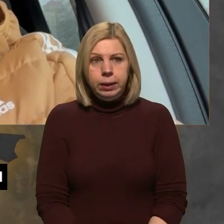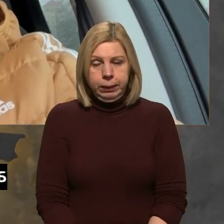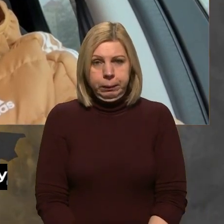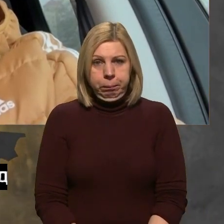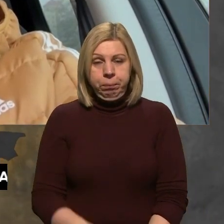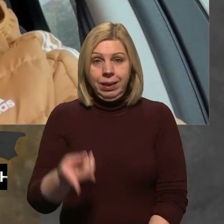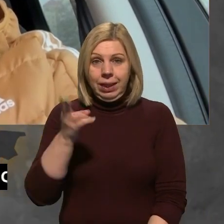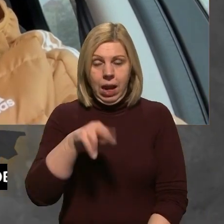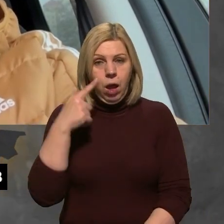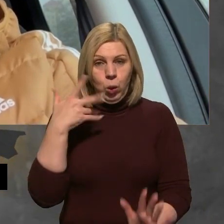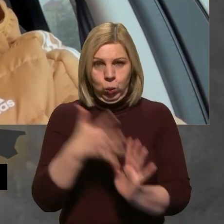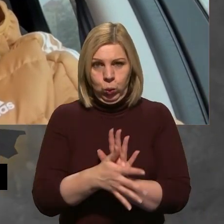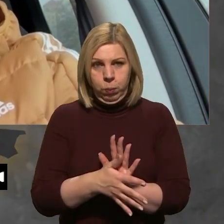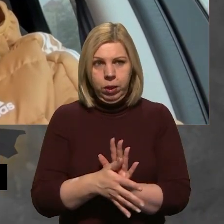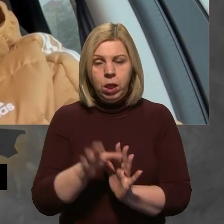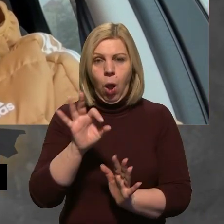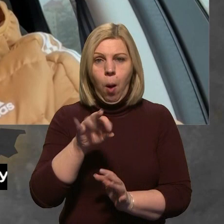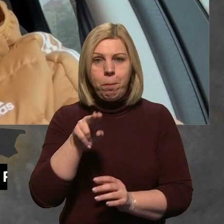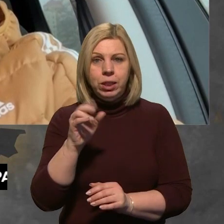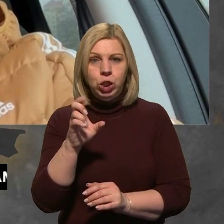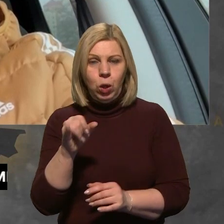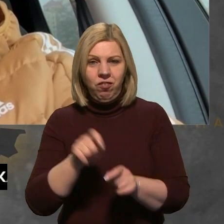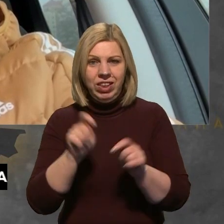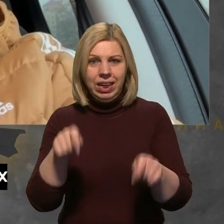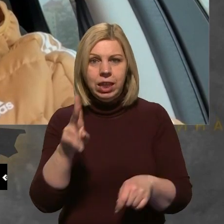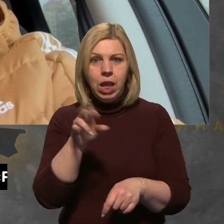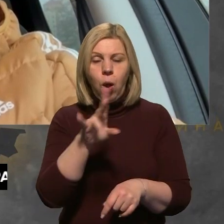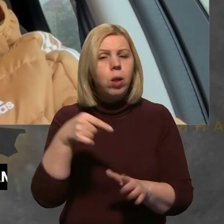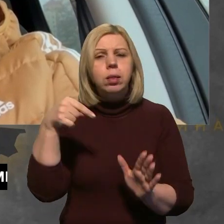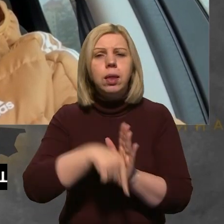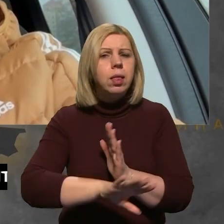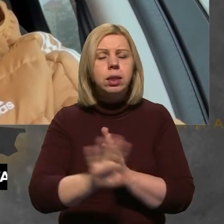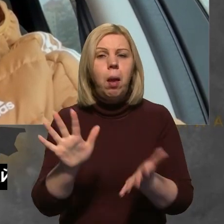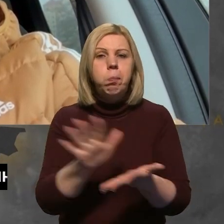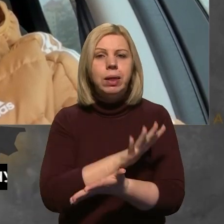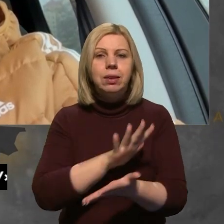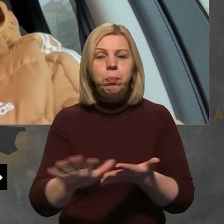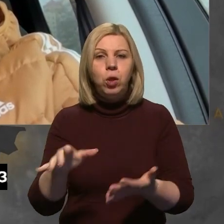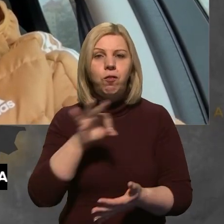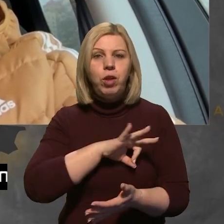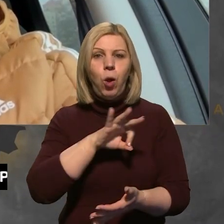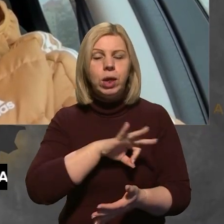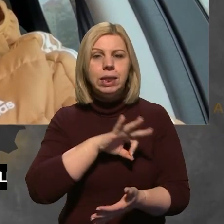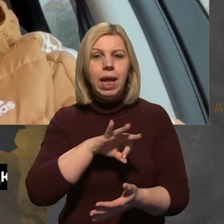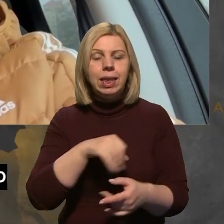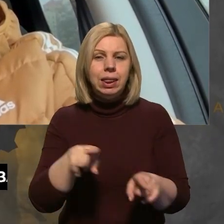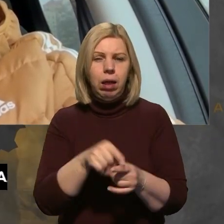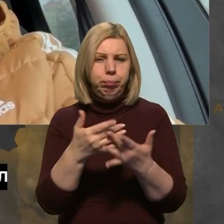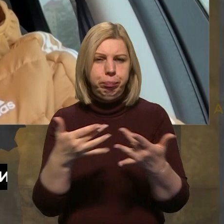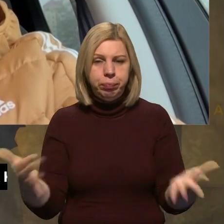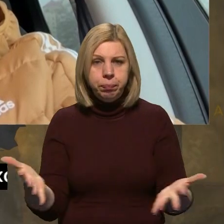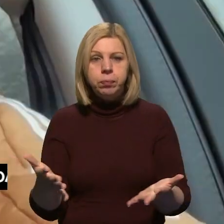Для розуміння, open source, відкритий код, це не значить безкоштовне використання і так далі.